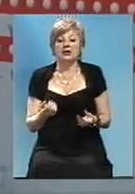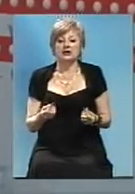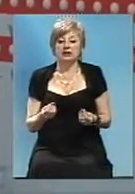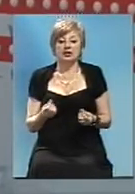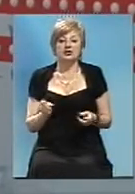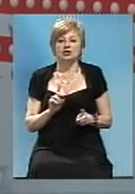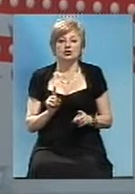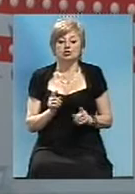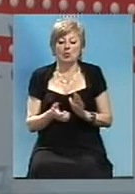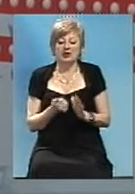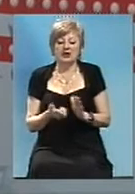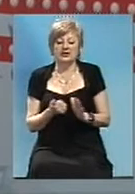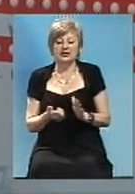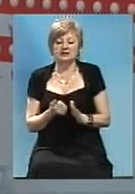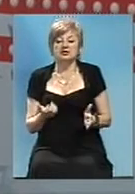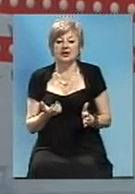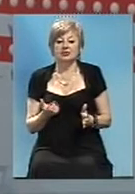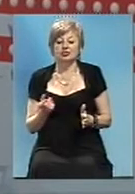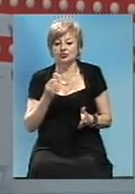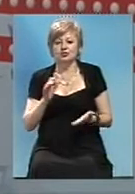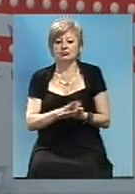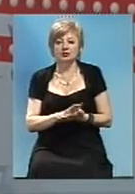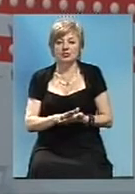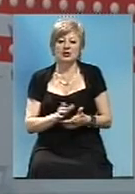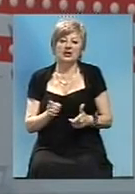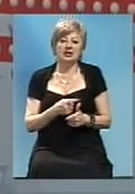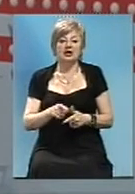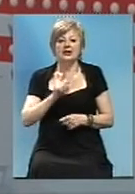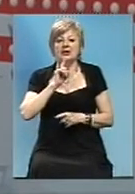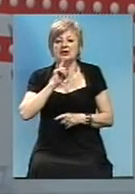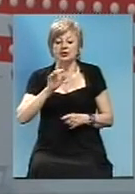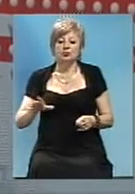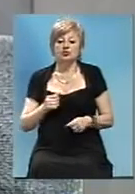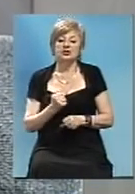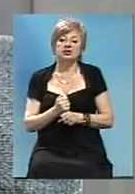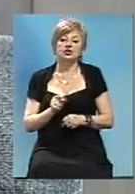аби недостачу покрити? Чи просто не будете робити заплановане?